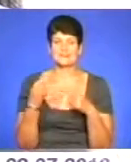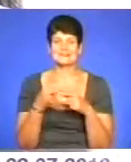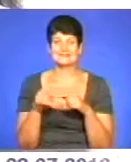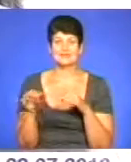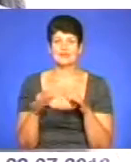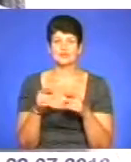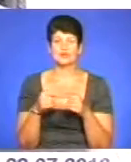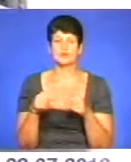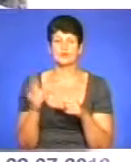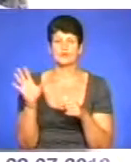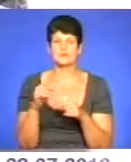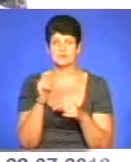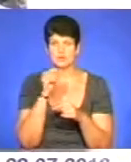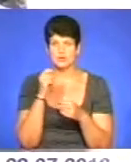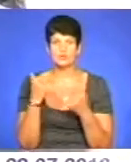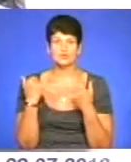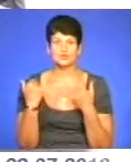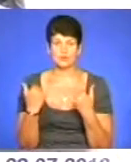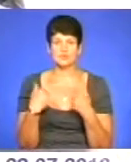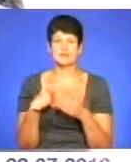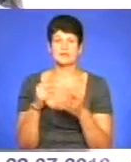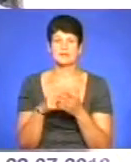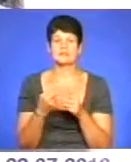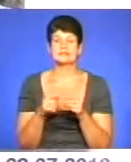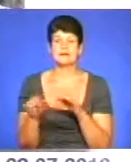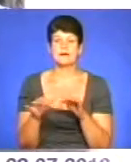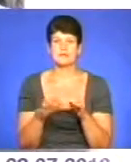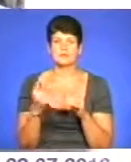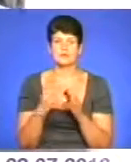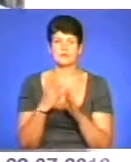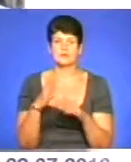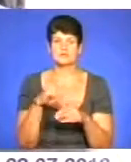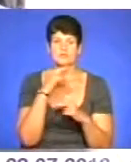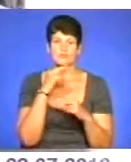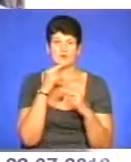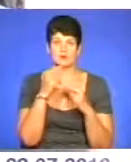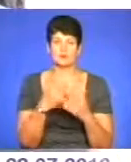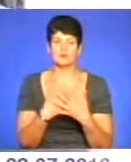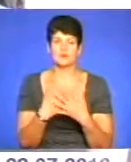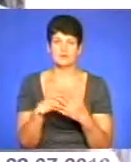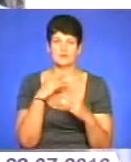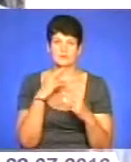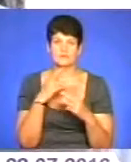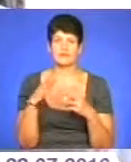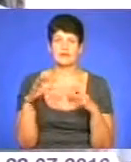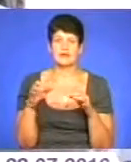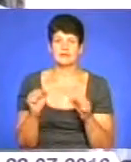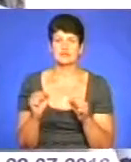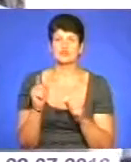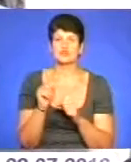організовуються по всій Україні сьогодні. І мета цієї акції насамперед – привернути увагу громадськості, привернути увагу влади, що